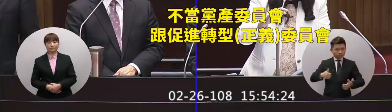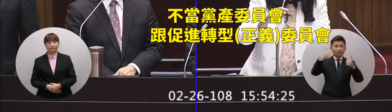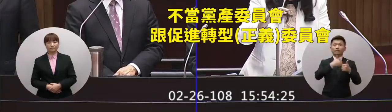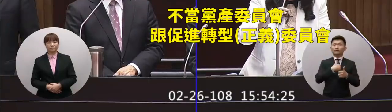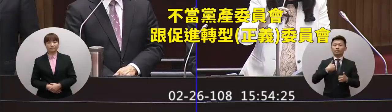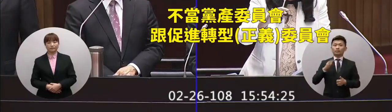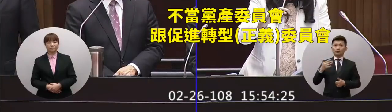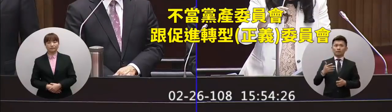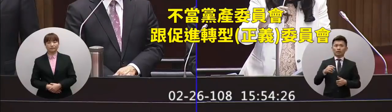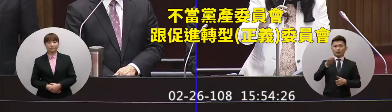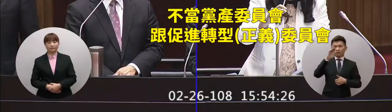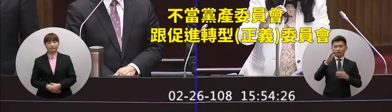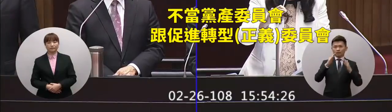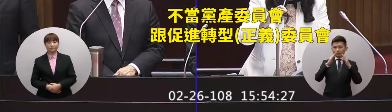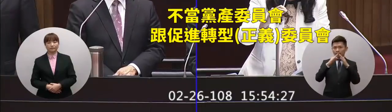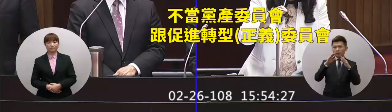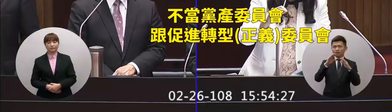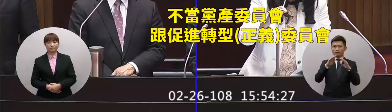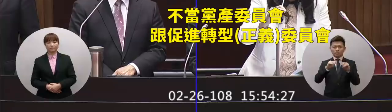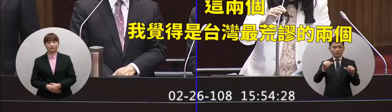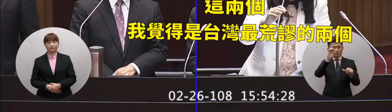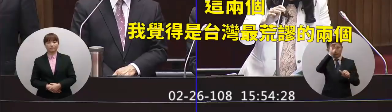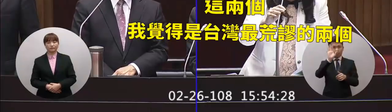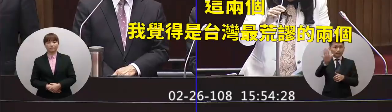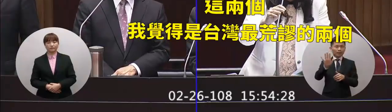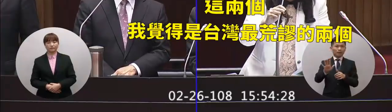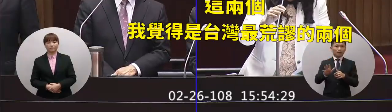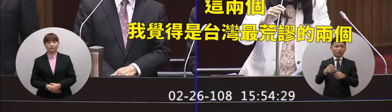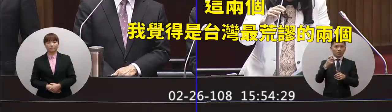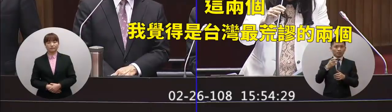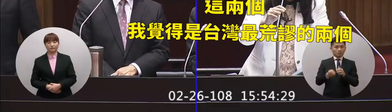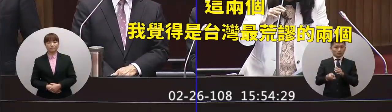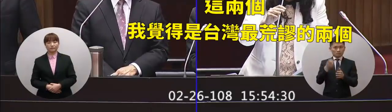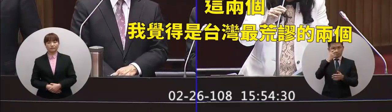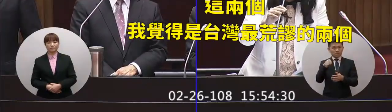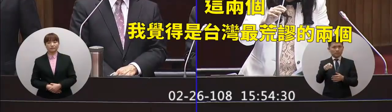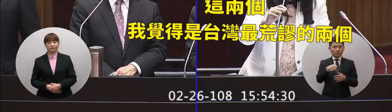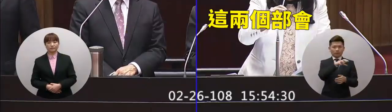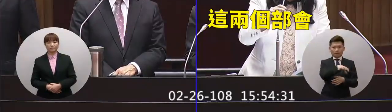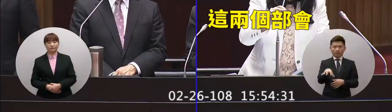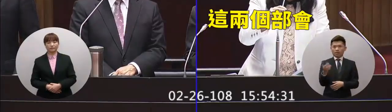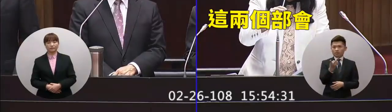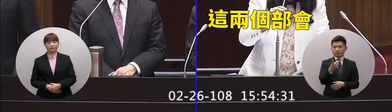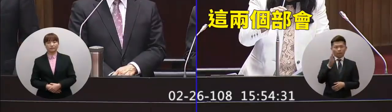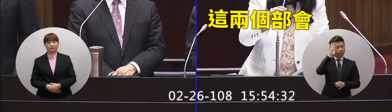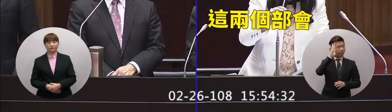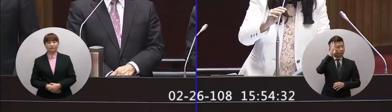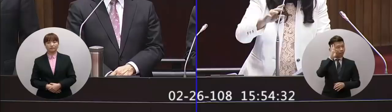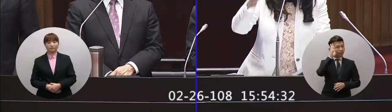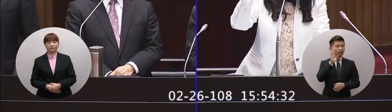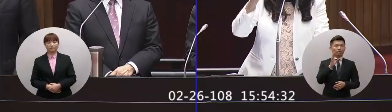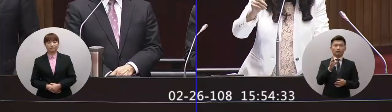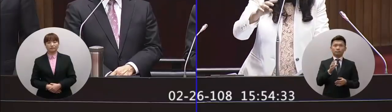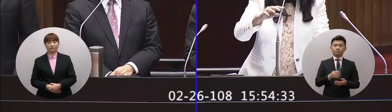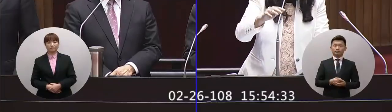強調不當黨產委員會跟促進轉型委員會這兩個我覺得是台灣最荒謬的兩個這兩個部會